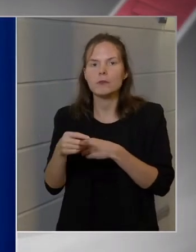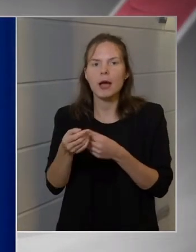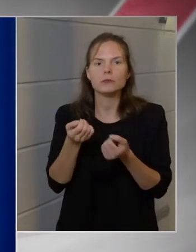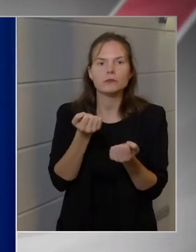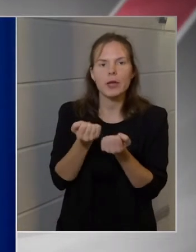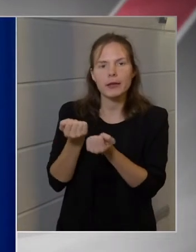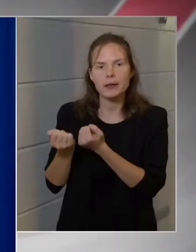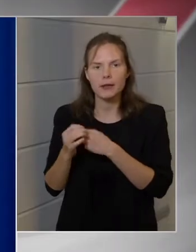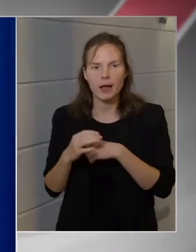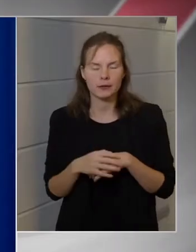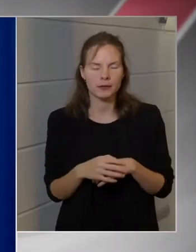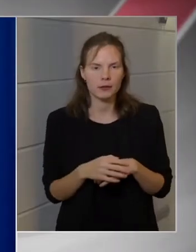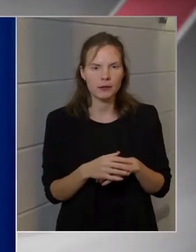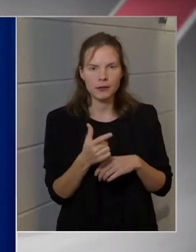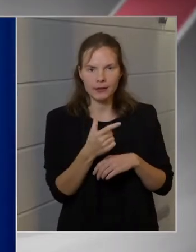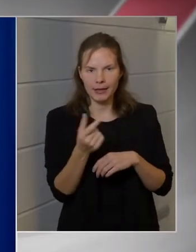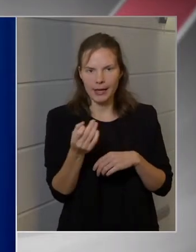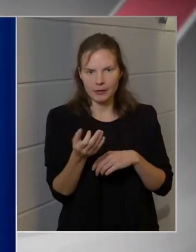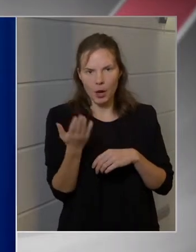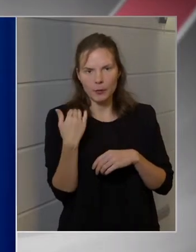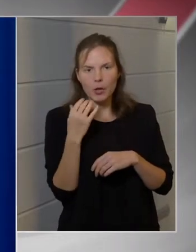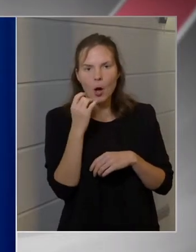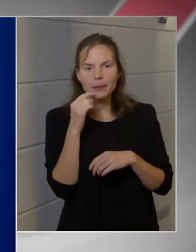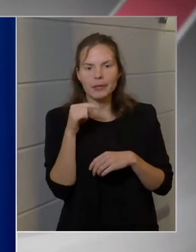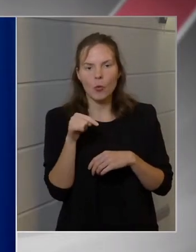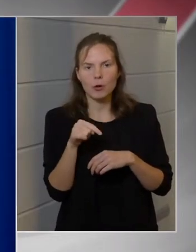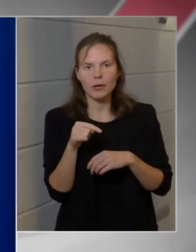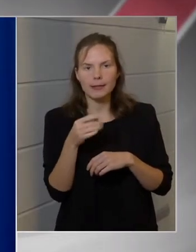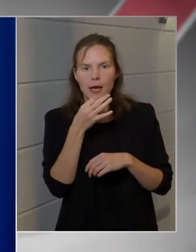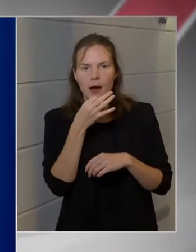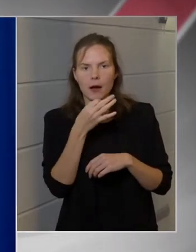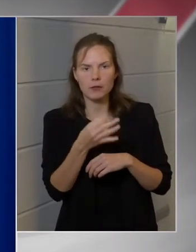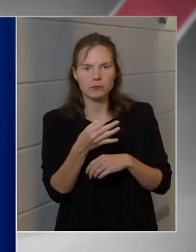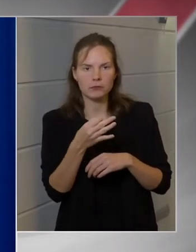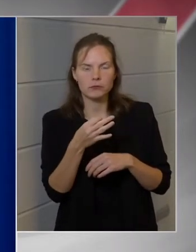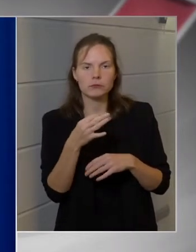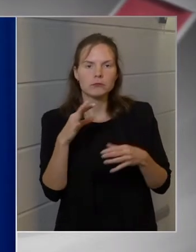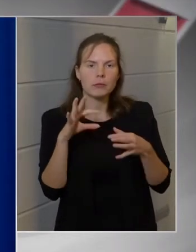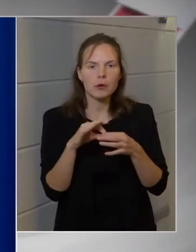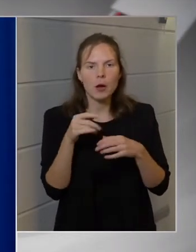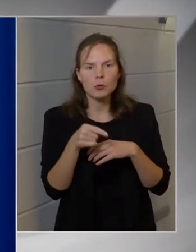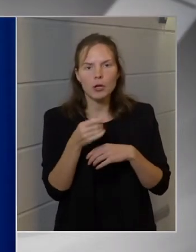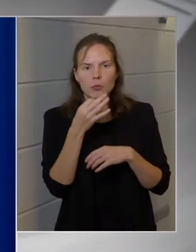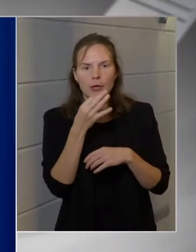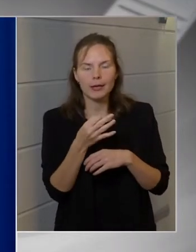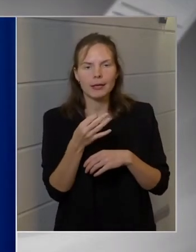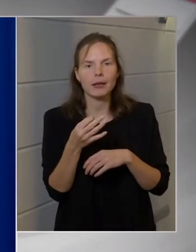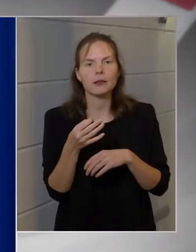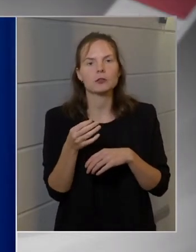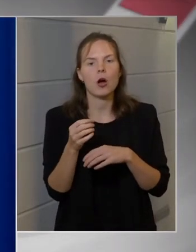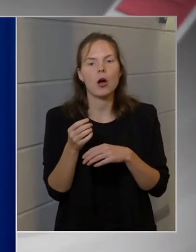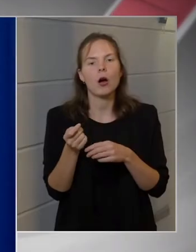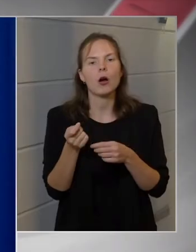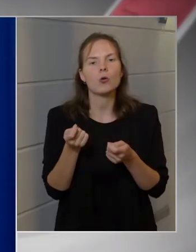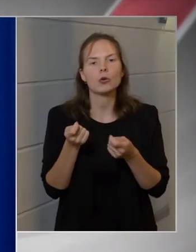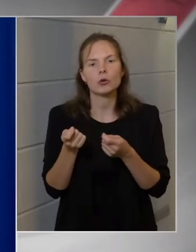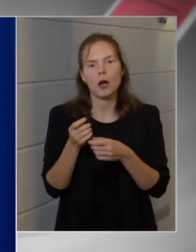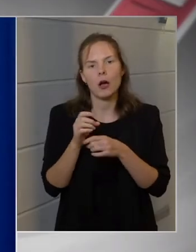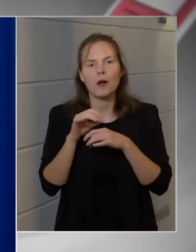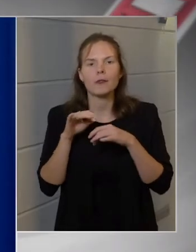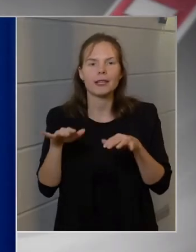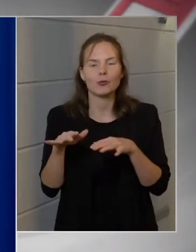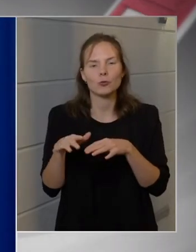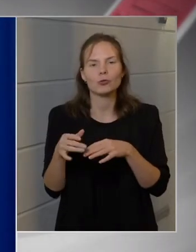Ugye két napja, amikor egy ezzel kapcsolatos kérdésre a koronavírus sajtóközpont azt írta, hogy senkit sem akarnak